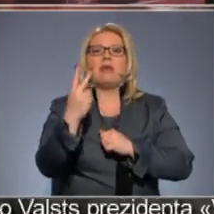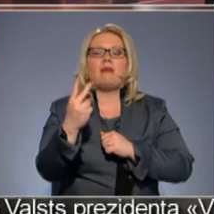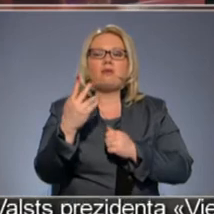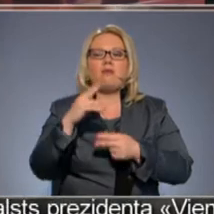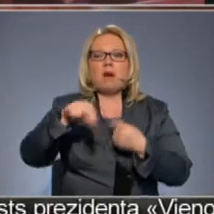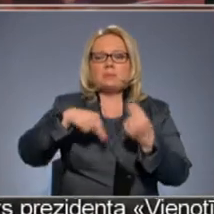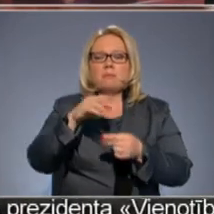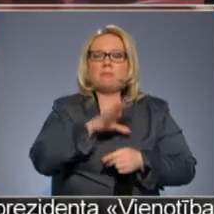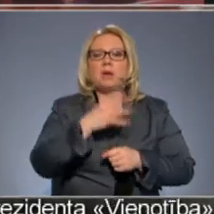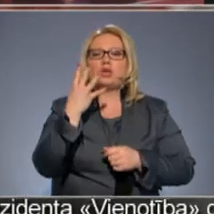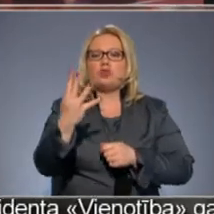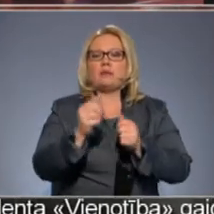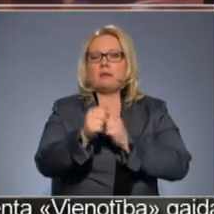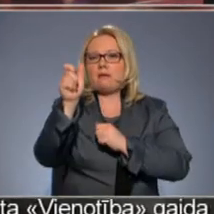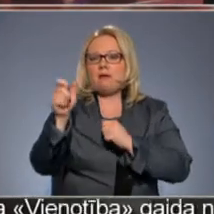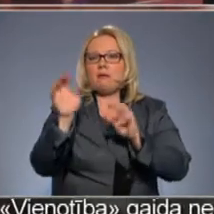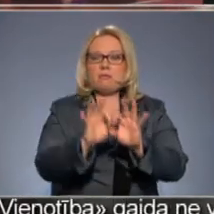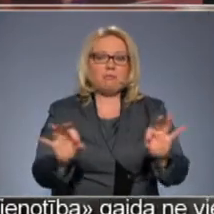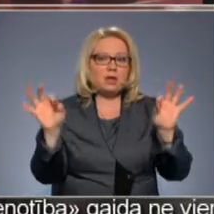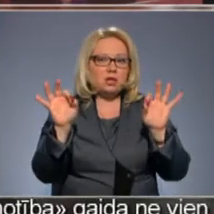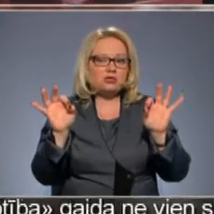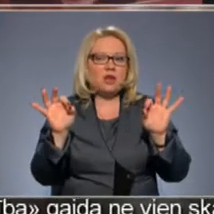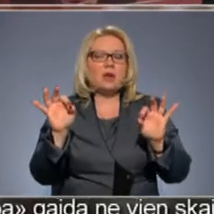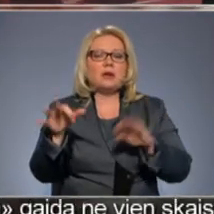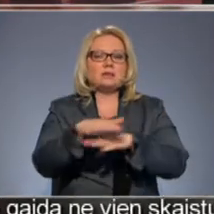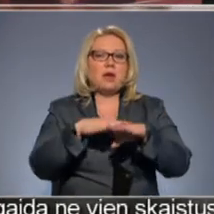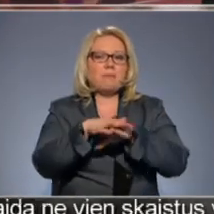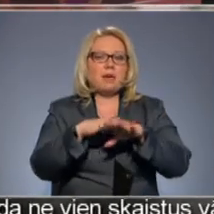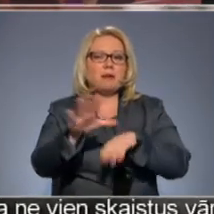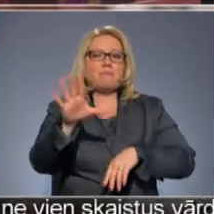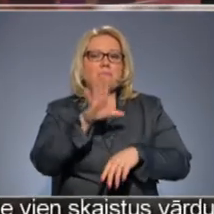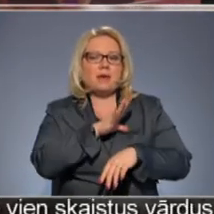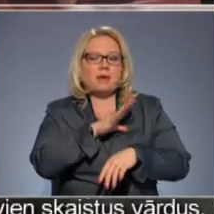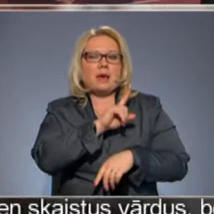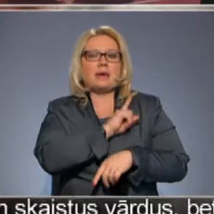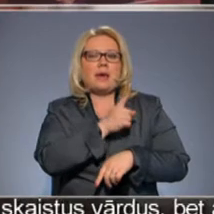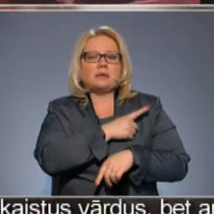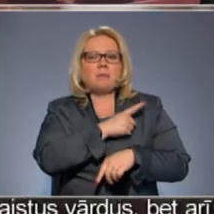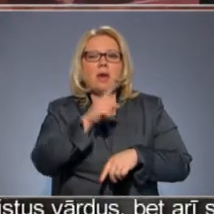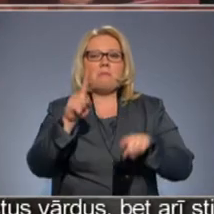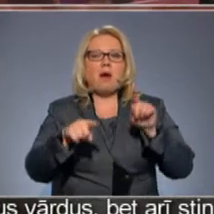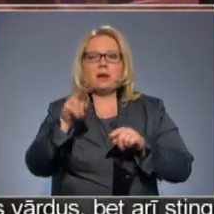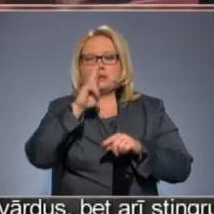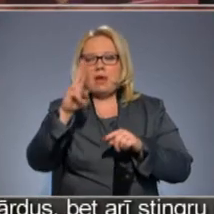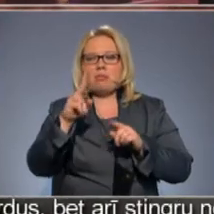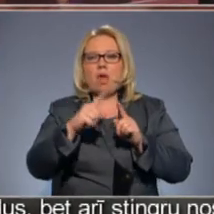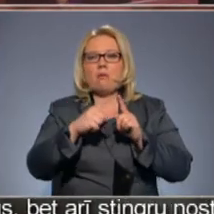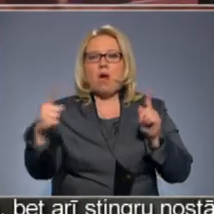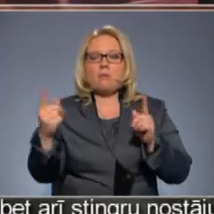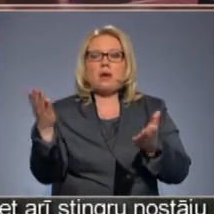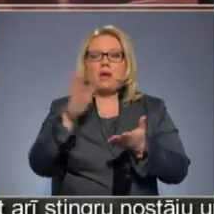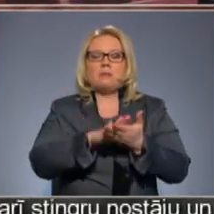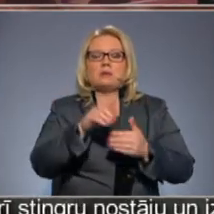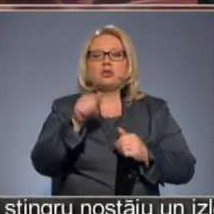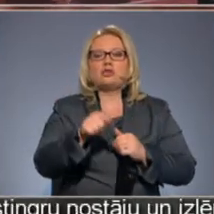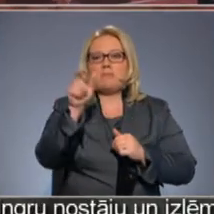varēja apspries, bet bija četri kandidāti, brīnišķīgi. Sabiedrībai pat bija iespēja pāris nedēļ garumā iepazīties ar šiem